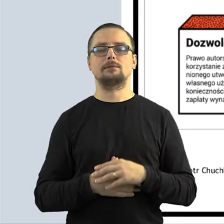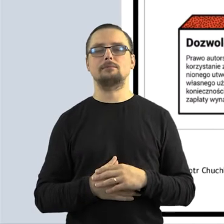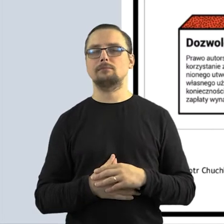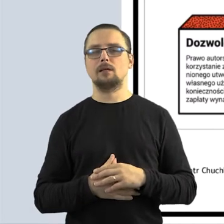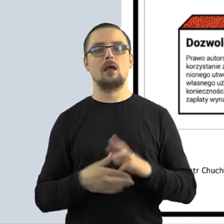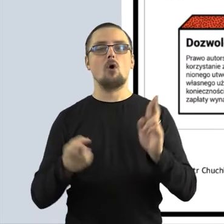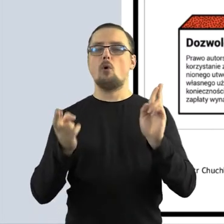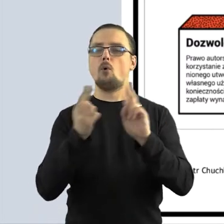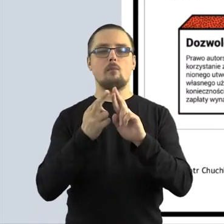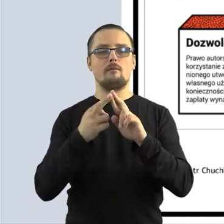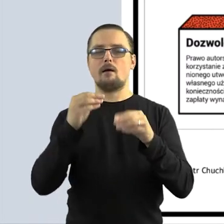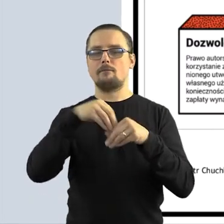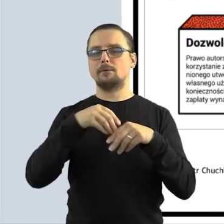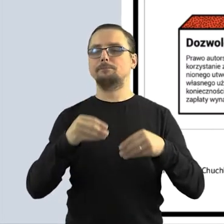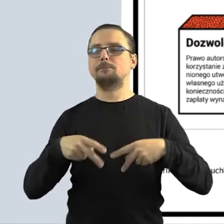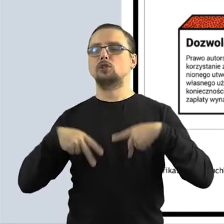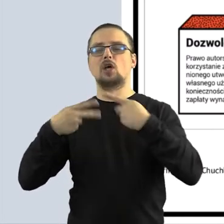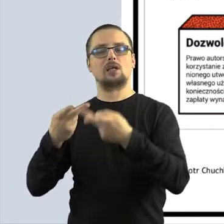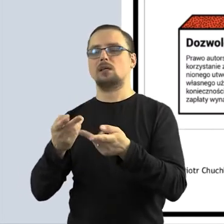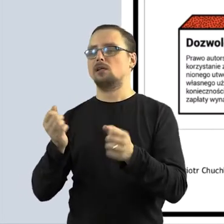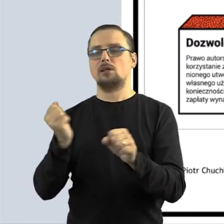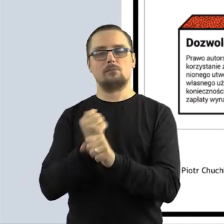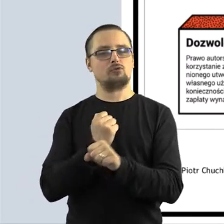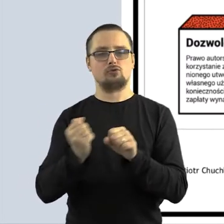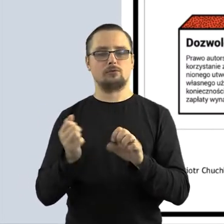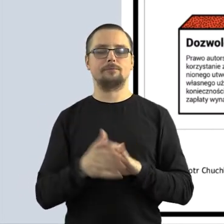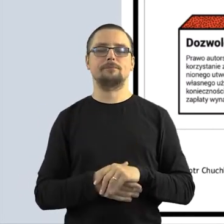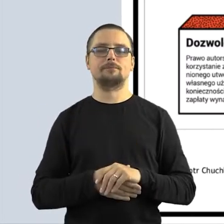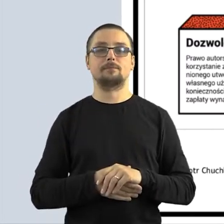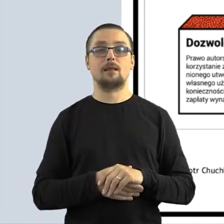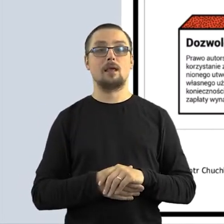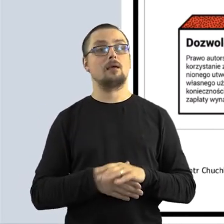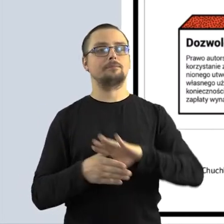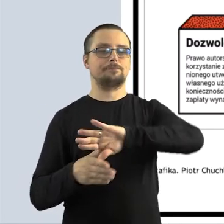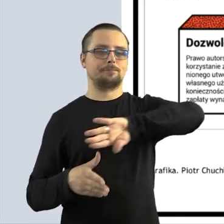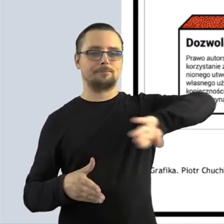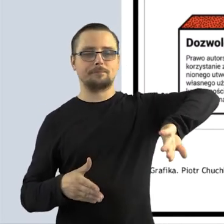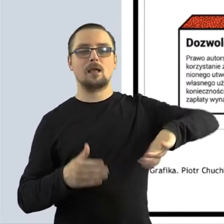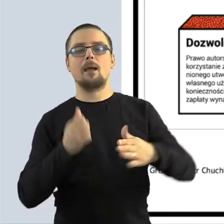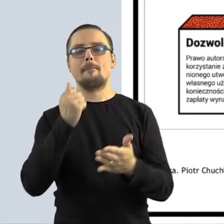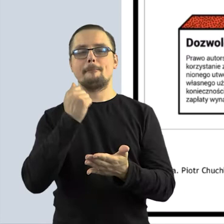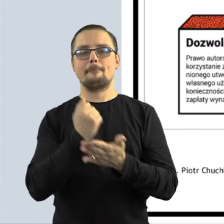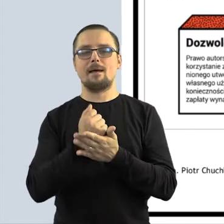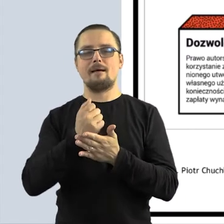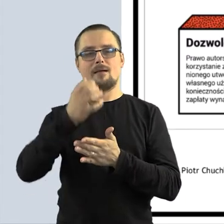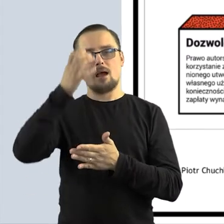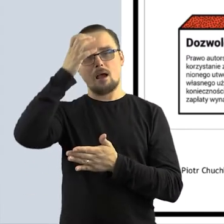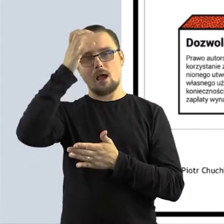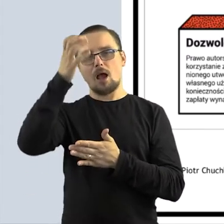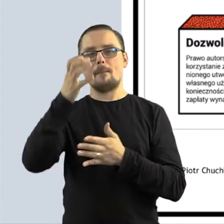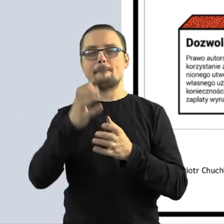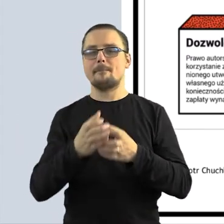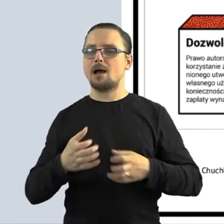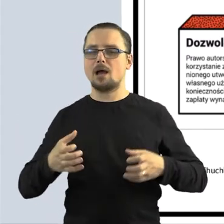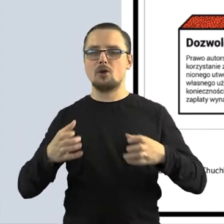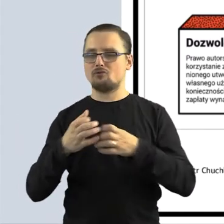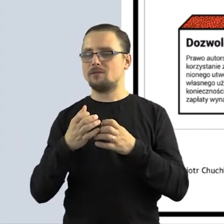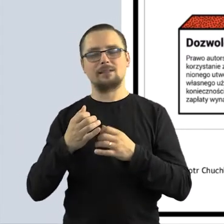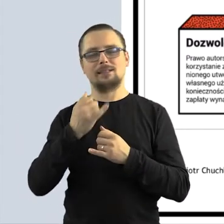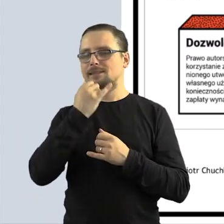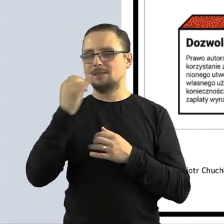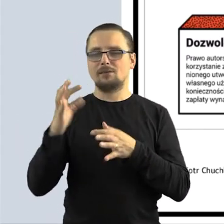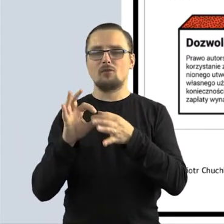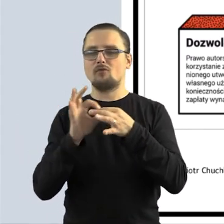regulować umownie. Natomiast prawa autorskie majątkowe, wbrew pozorom, nie zawsze wiążą się z zarabianiem